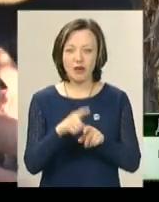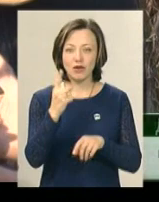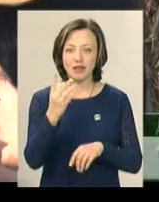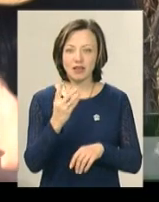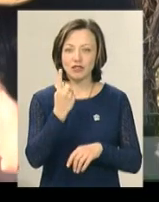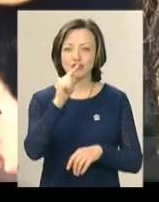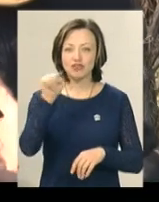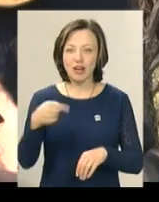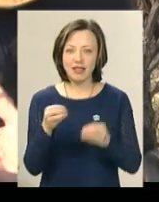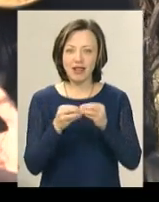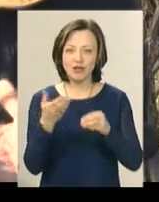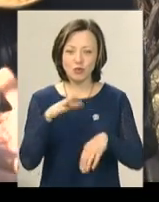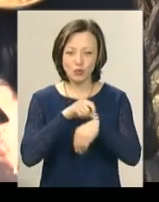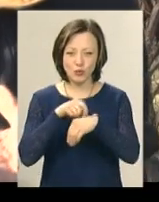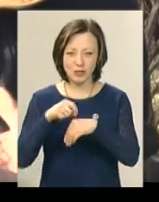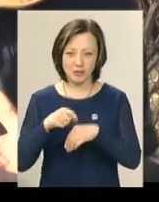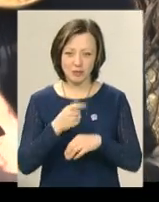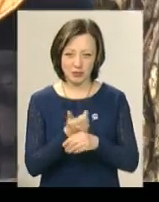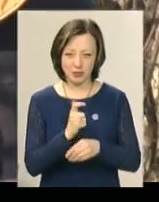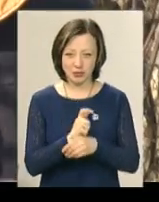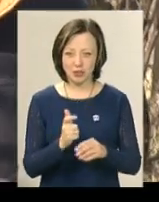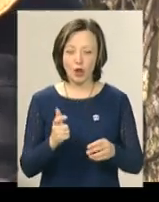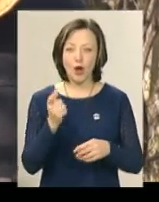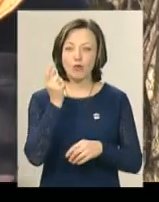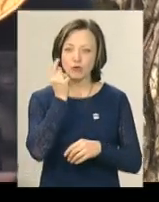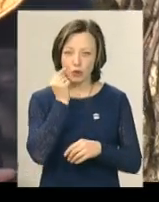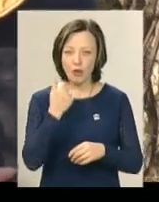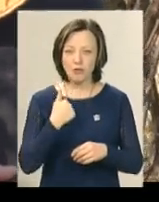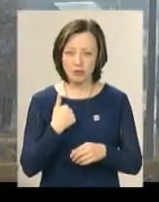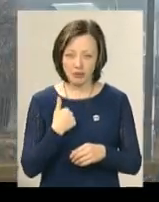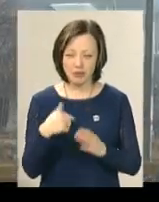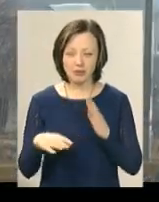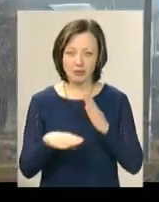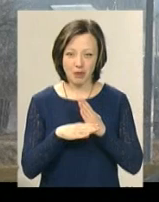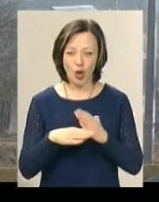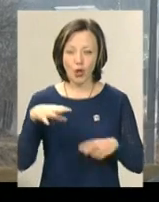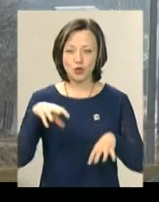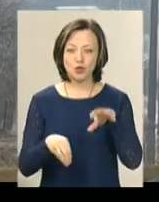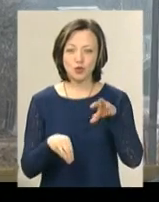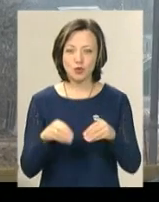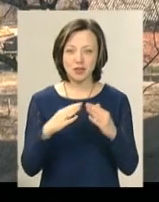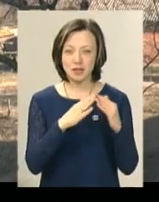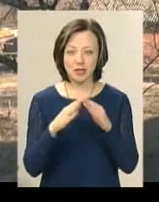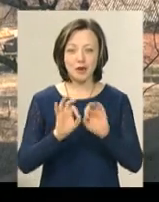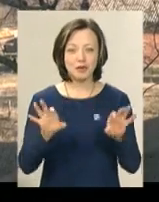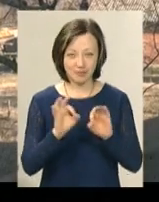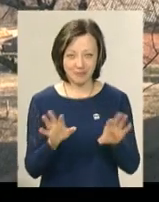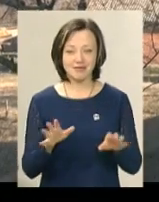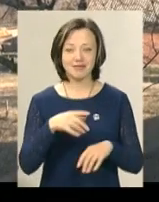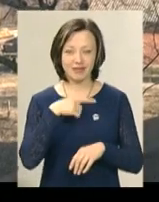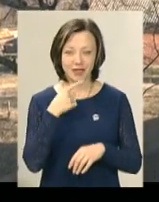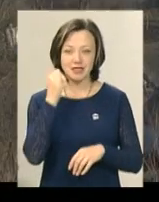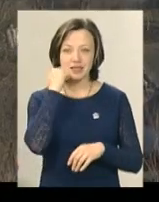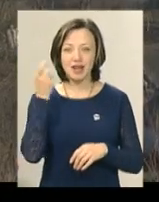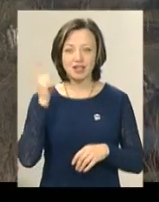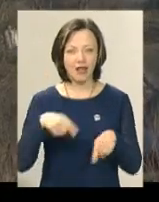один час десяток вкуса, а то й більше. Пчоли мене тримають. Сусіди про молодят розповідають ухоче. Старожилів